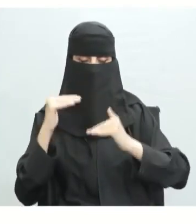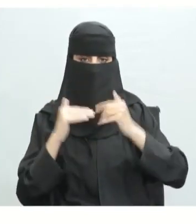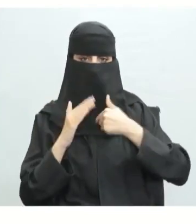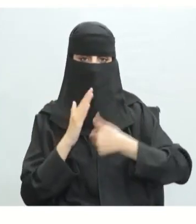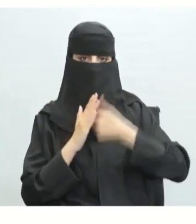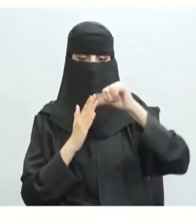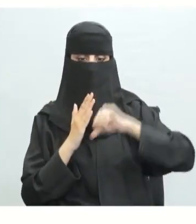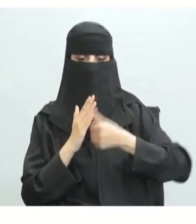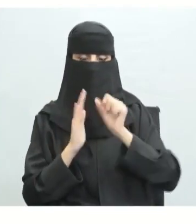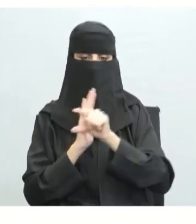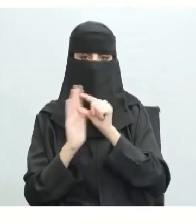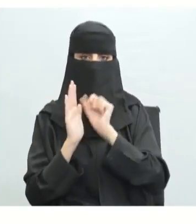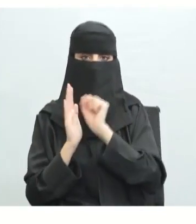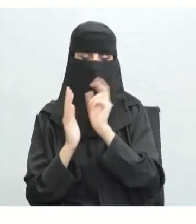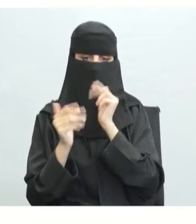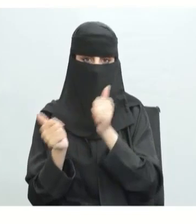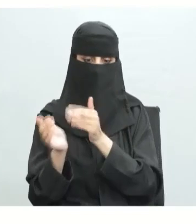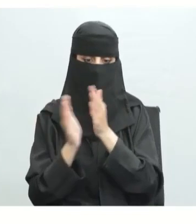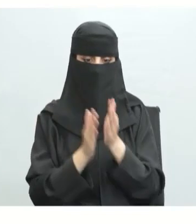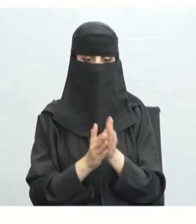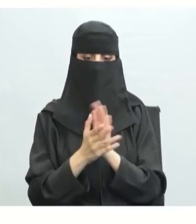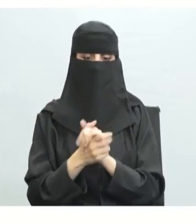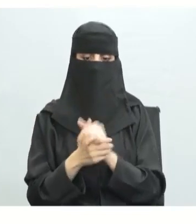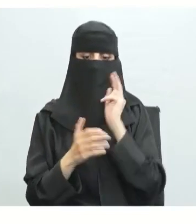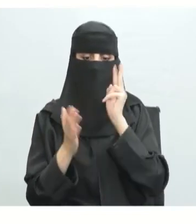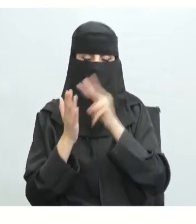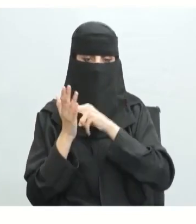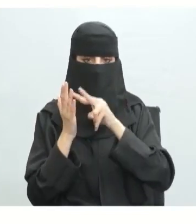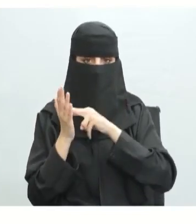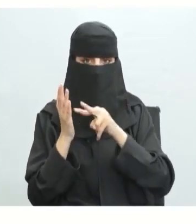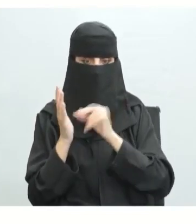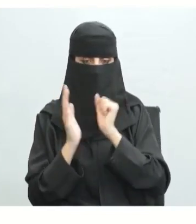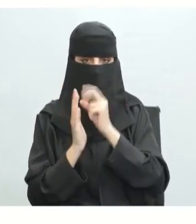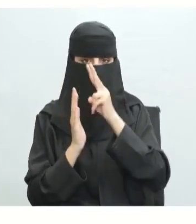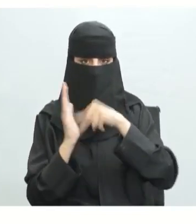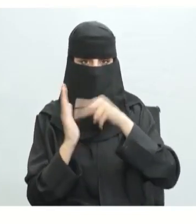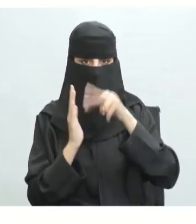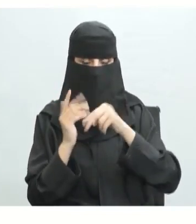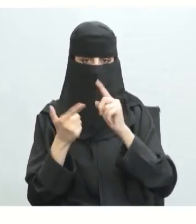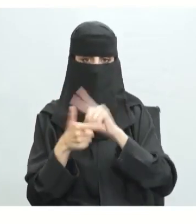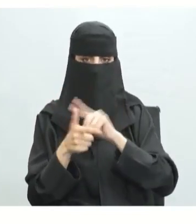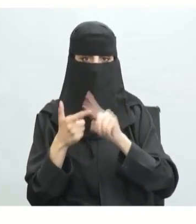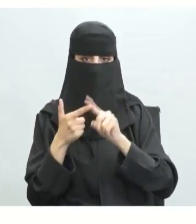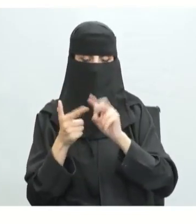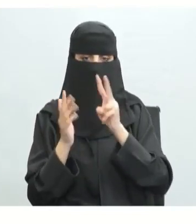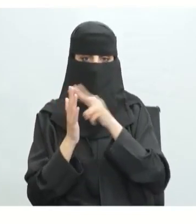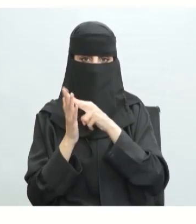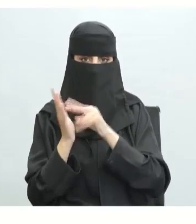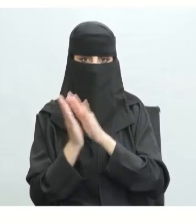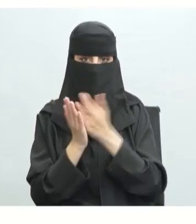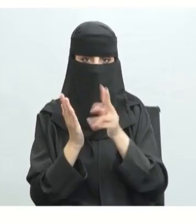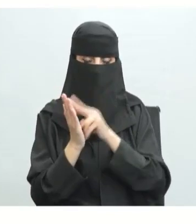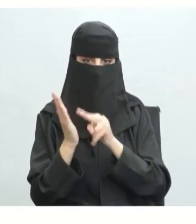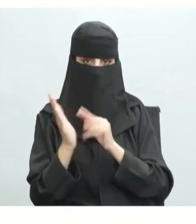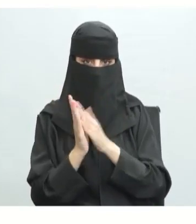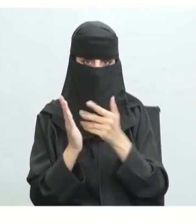موضوعات الوحدة قراءة التمشيط وقراءة التصفح وقراءة النصوص الوظيفية والقراءة على الإنترنت والقراءة الذكية ومنظم القراءة هذه